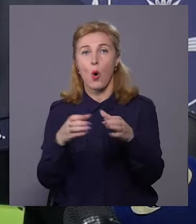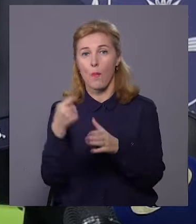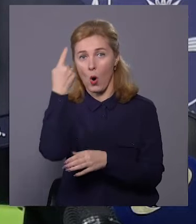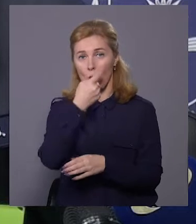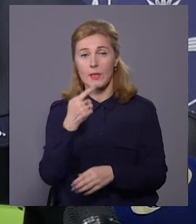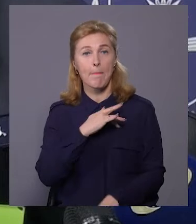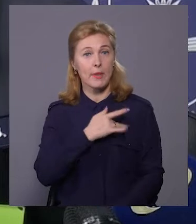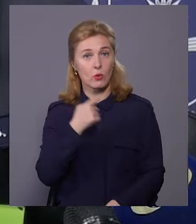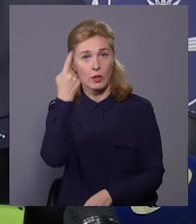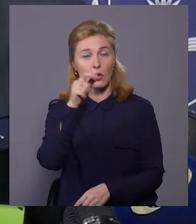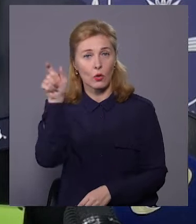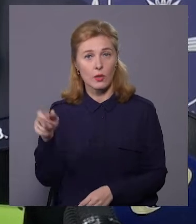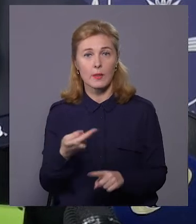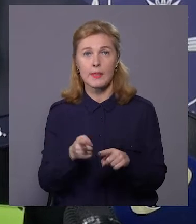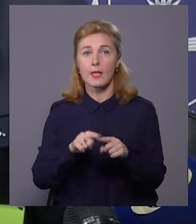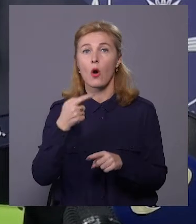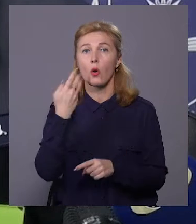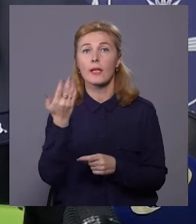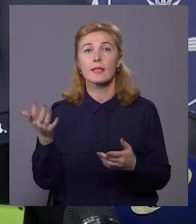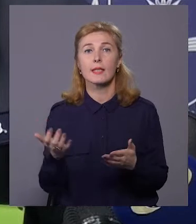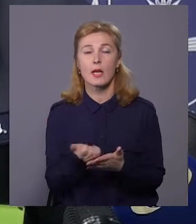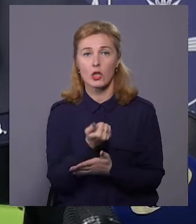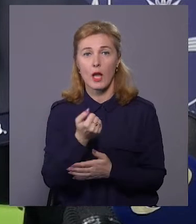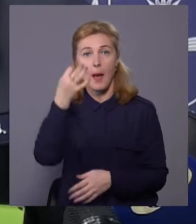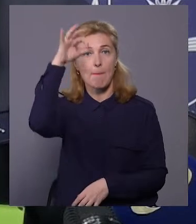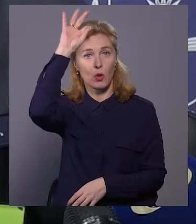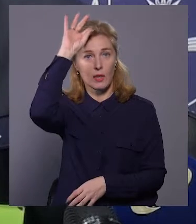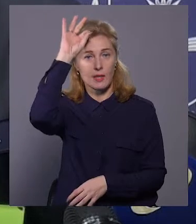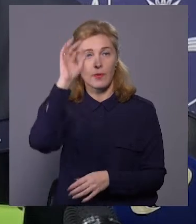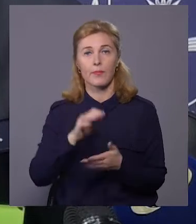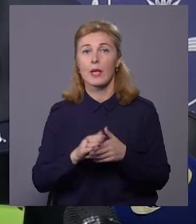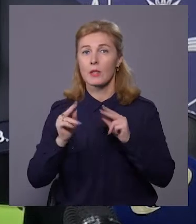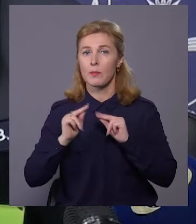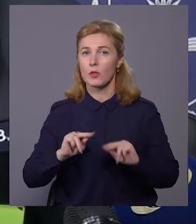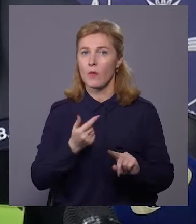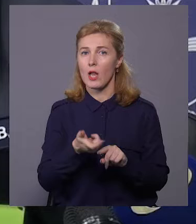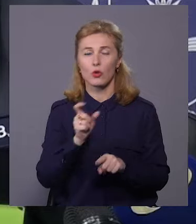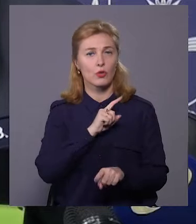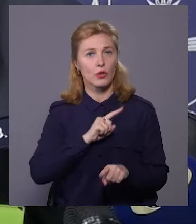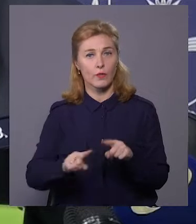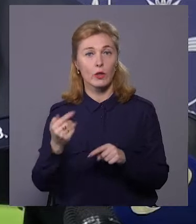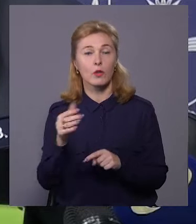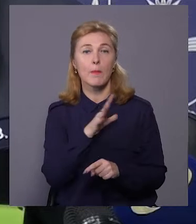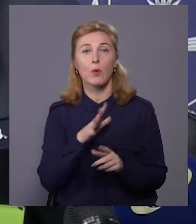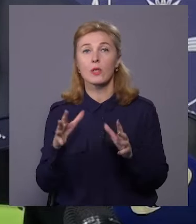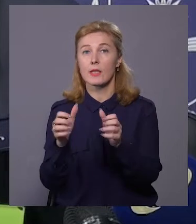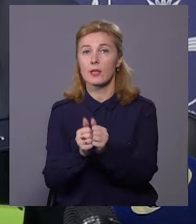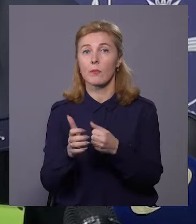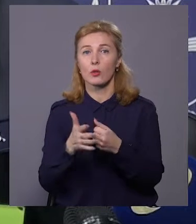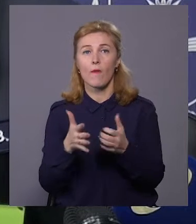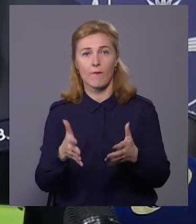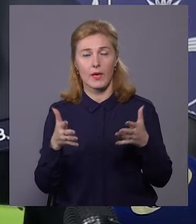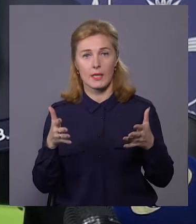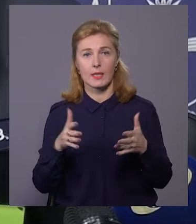підозрілих осіб. Це, коли їх знаходять, поліція спрацьовувала дуже швидко. Вони були затримані до висновлення